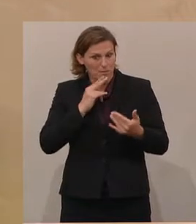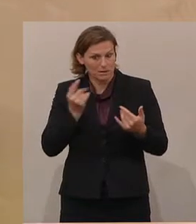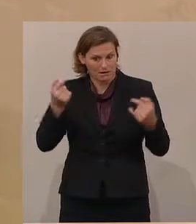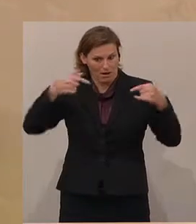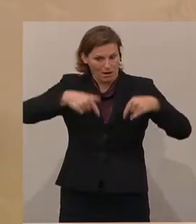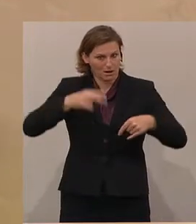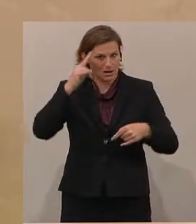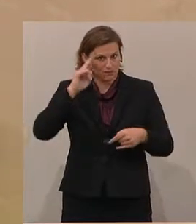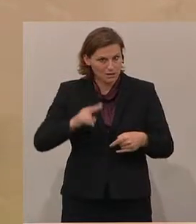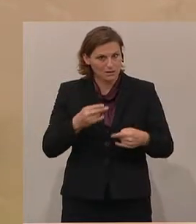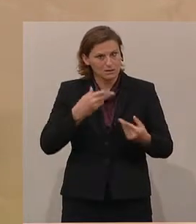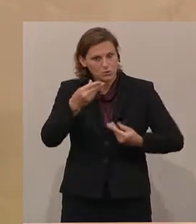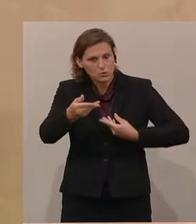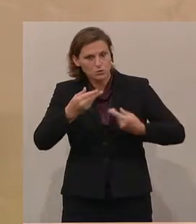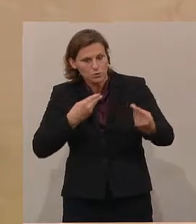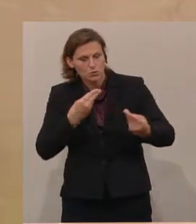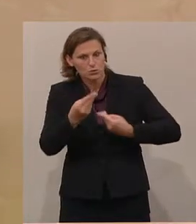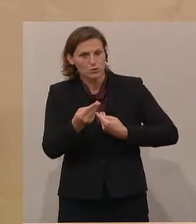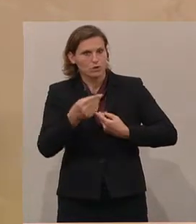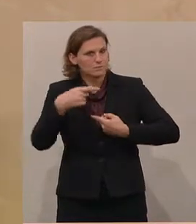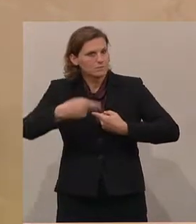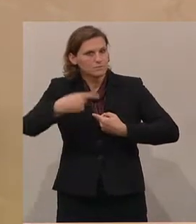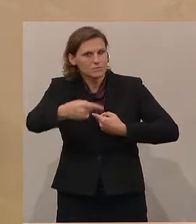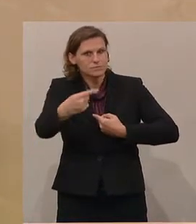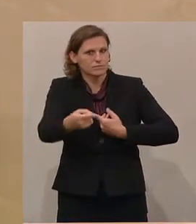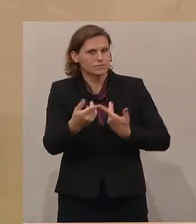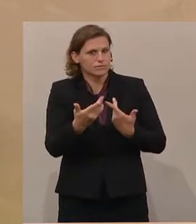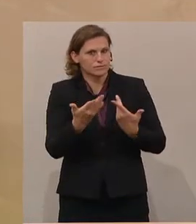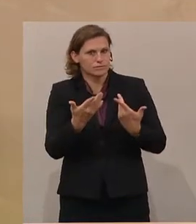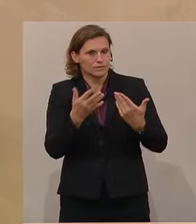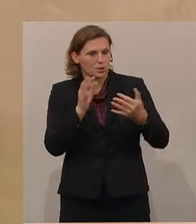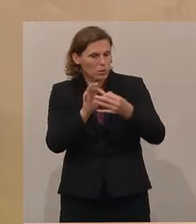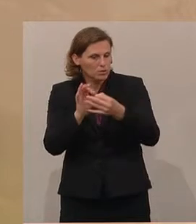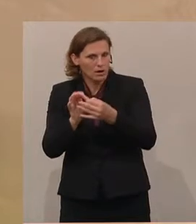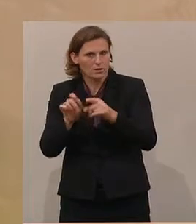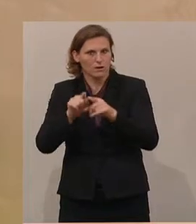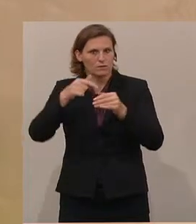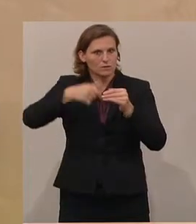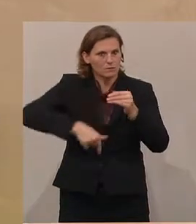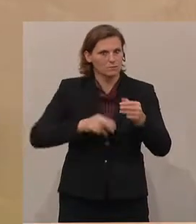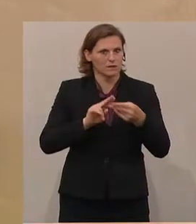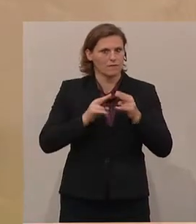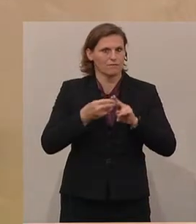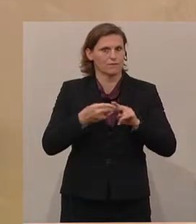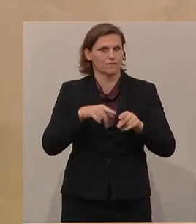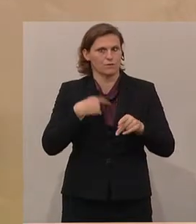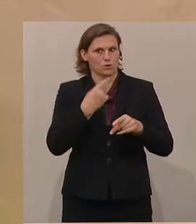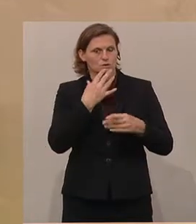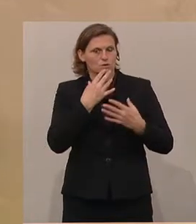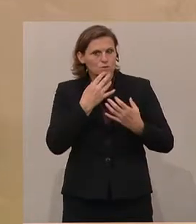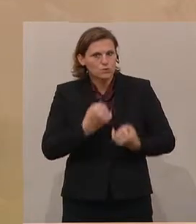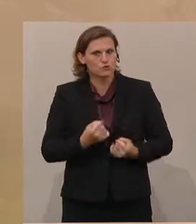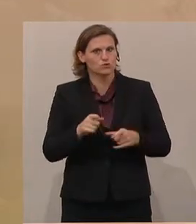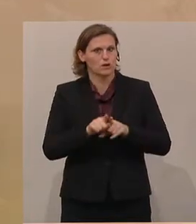uns austauschen. Diese Gesprächsebenen werden wir laufend halten, auch vertiefen. Es wird weitere Treffen geben, weil es uns ein Anliegen ist,